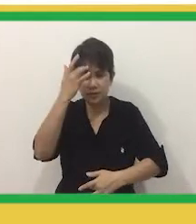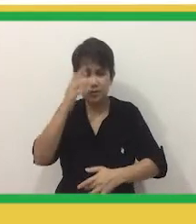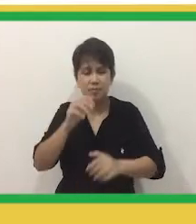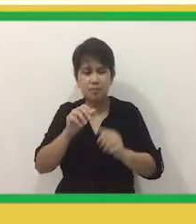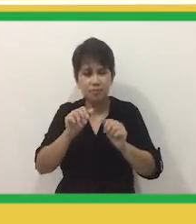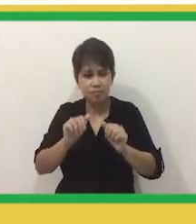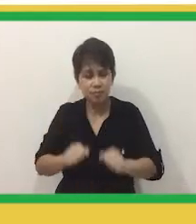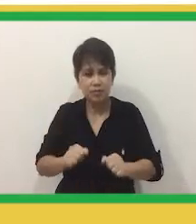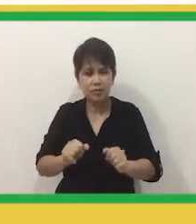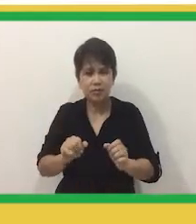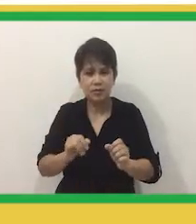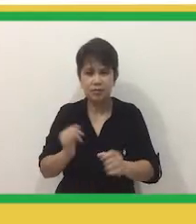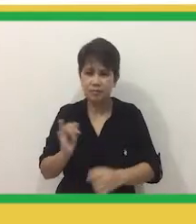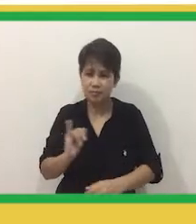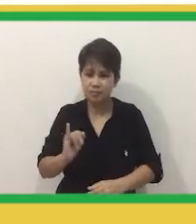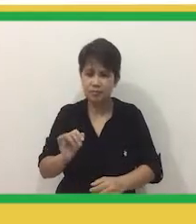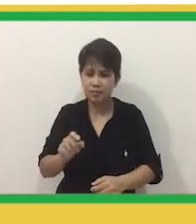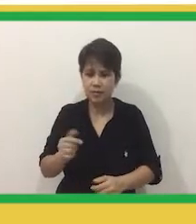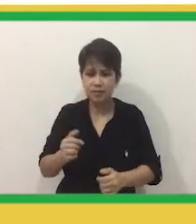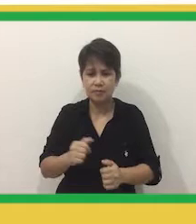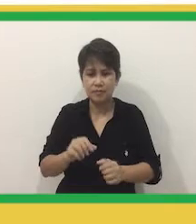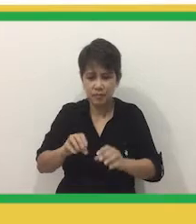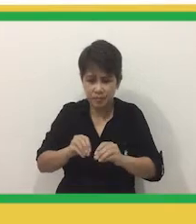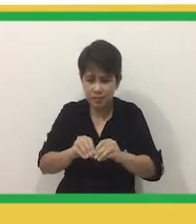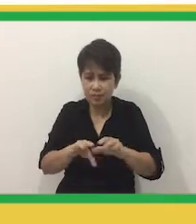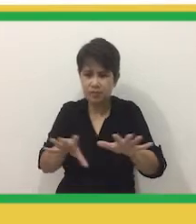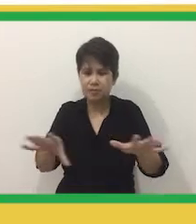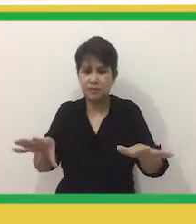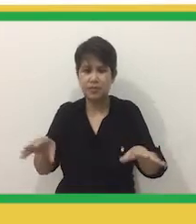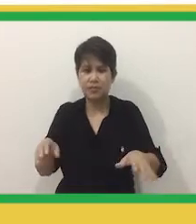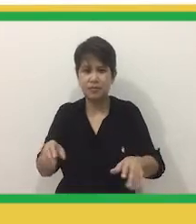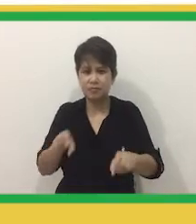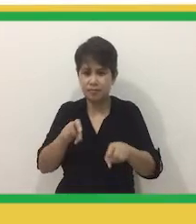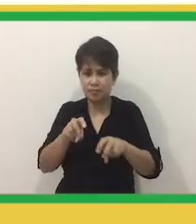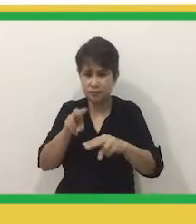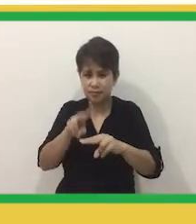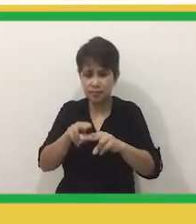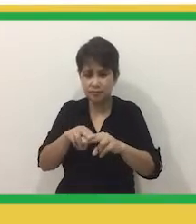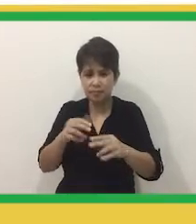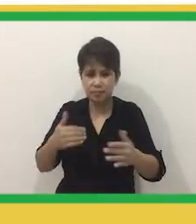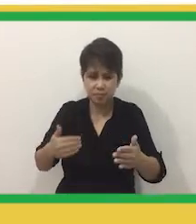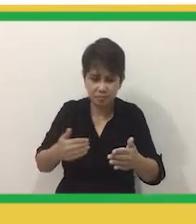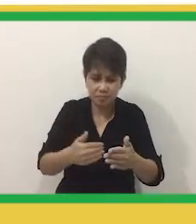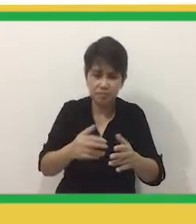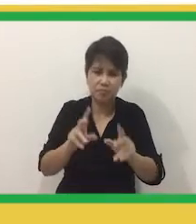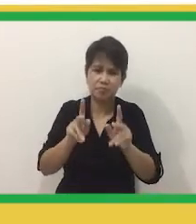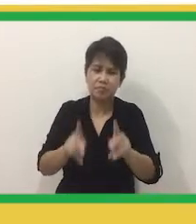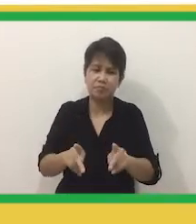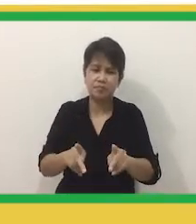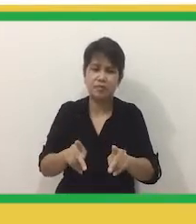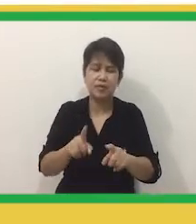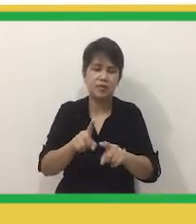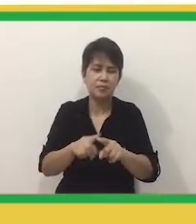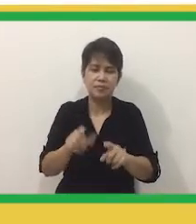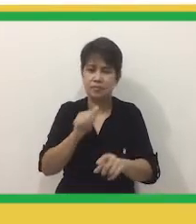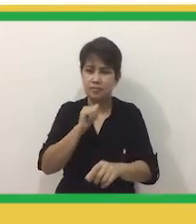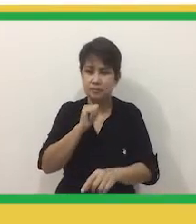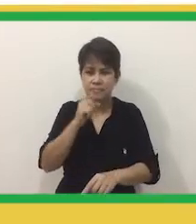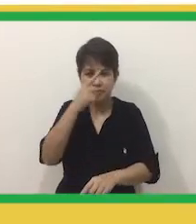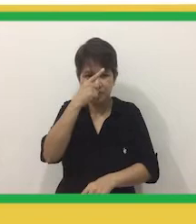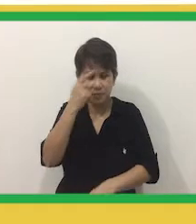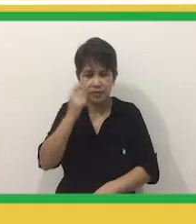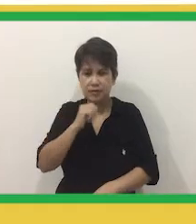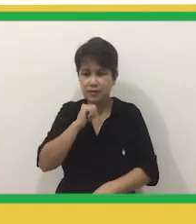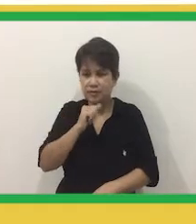Malapit Sa kanya Pwede rin Magkaroon ng Coronavirus Ang katabi Nya Pero dahil Hindi